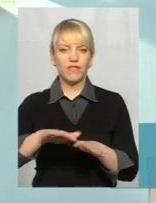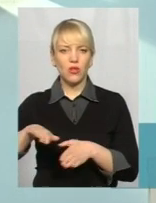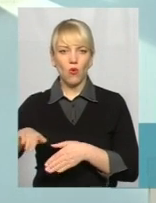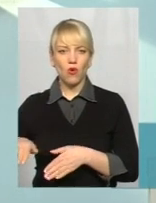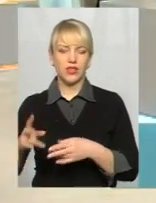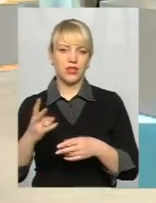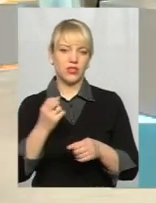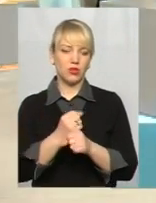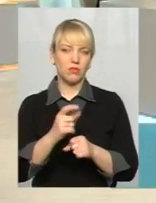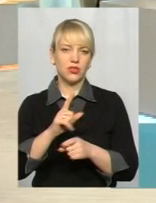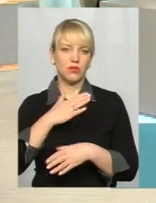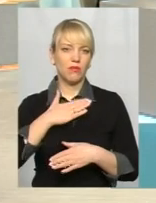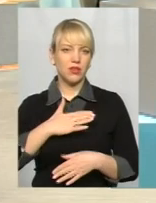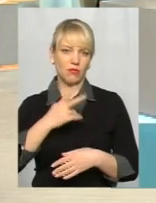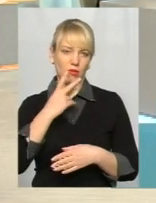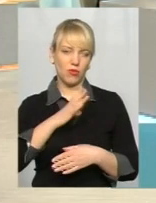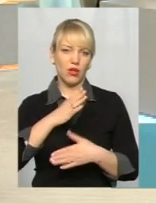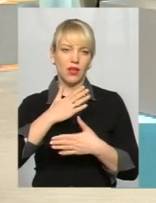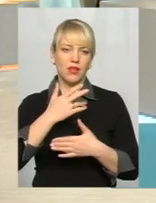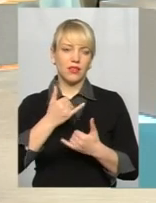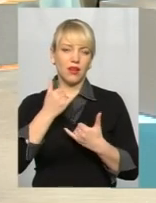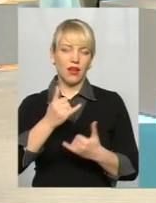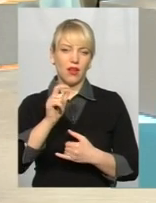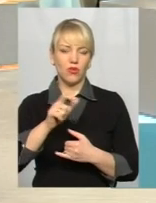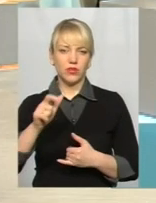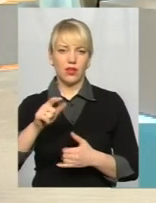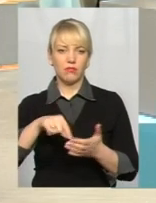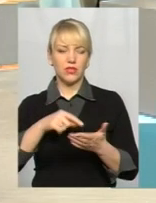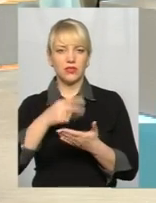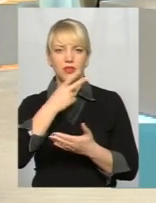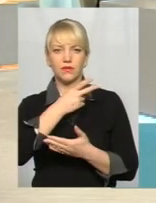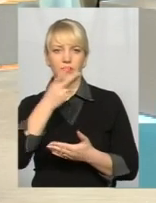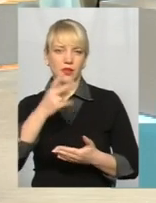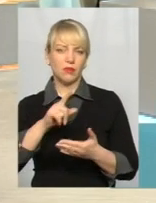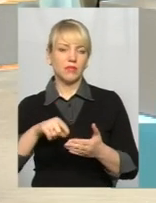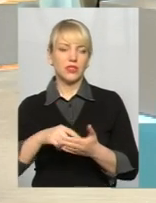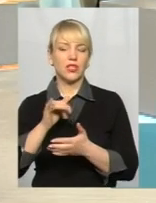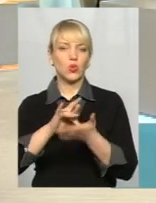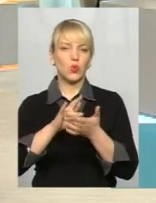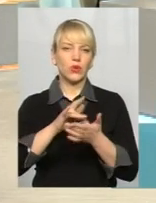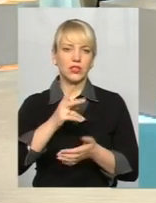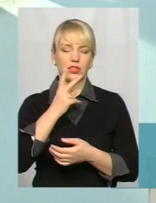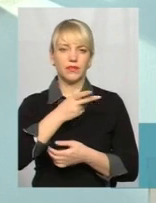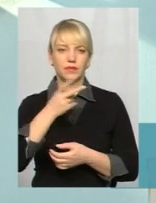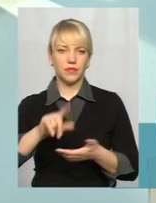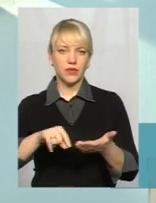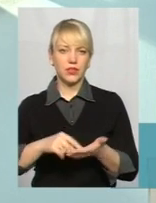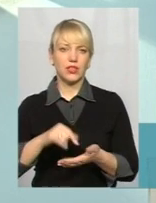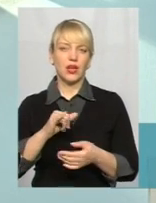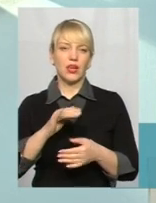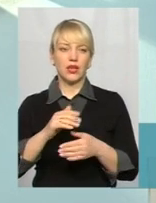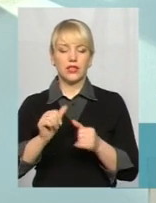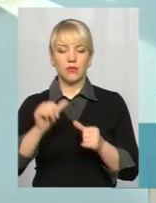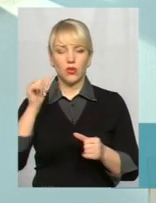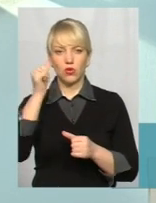виглядало кращим, приємнішим і для огляду, і як мешканців міста, так і туристів, які приїжджають в місто Хмельницьке. І з минулого року, навіть позаминулого, ми